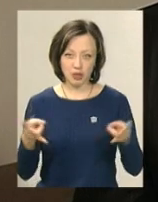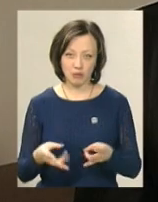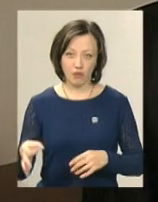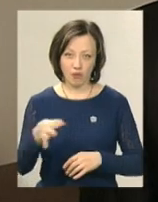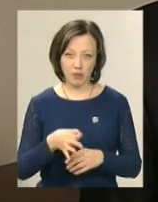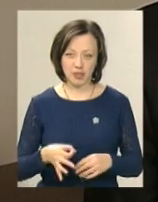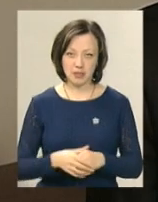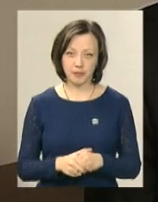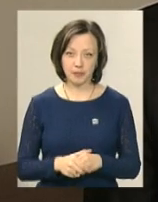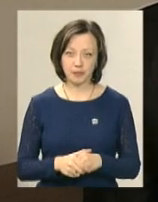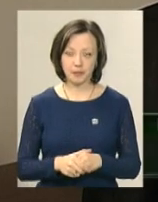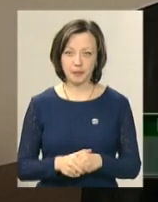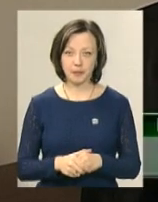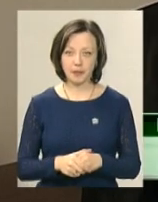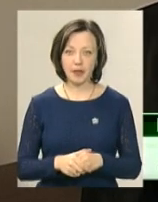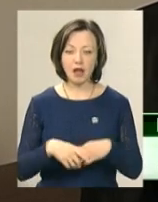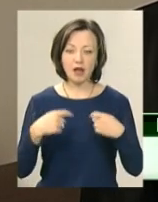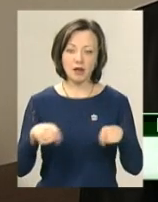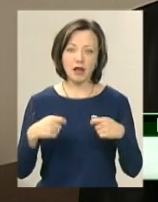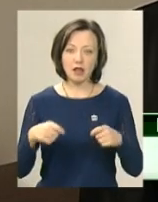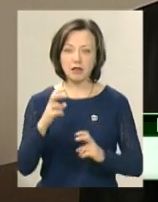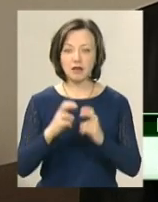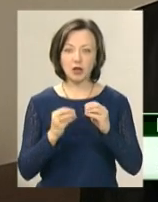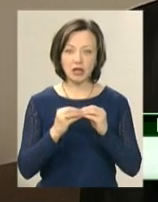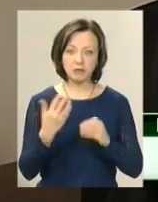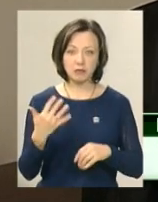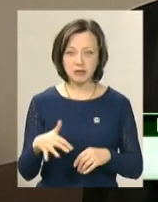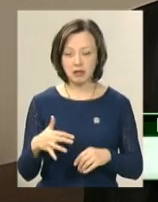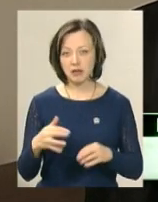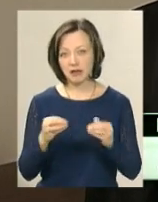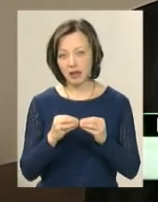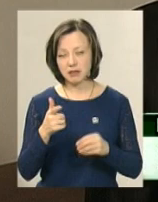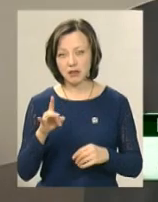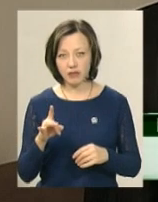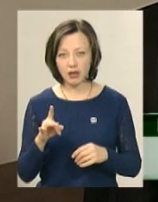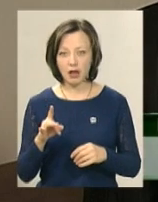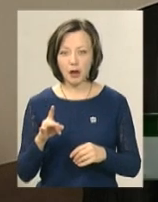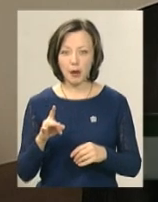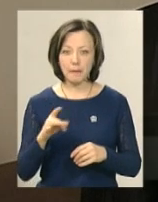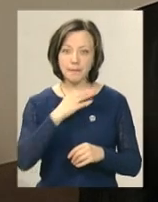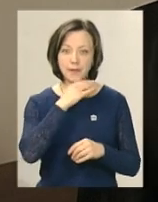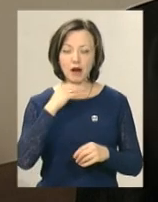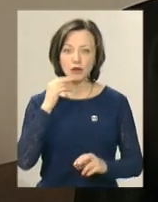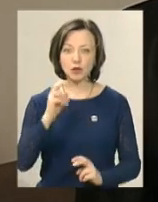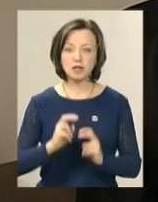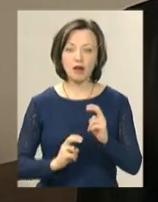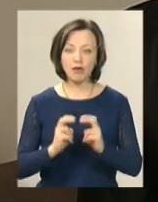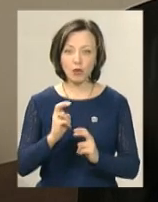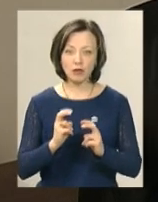каже Вадим Конончук. Відпускна ціна на заводі десь 10,50, зараз 10 гривень. Багато заводів